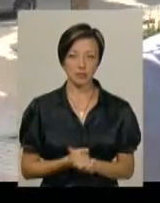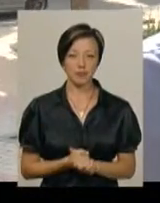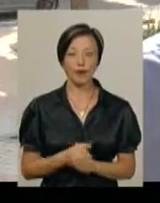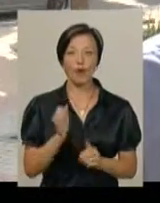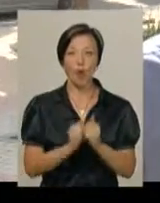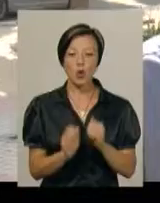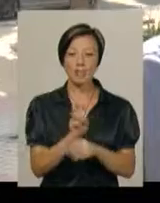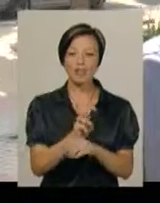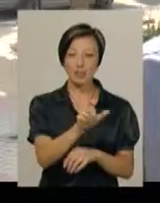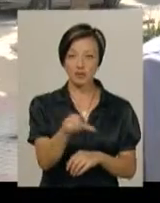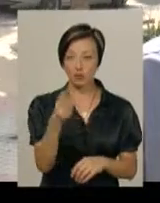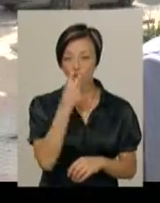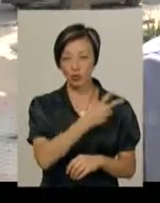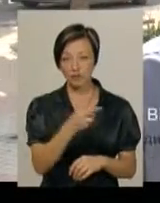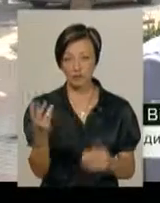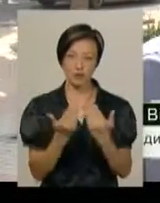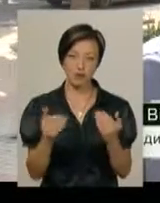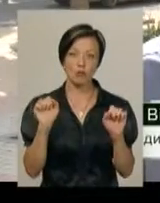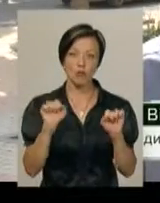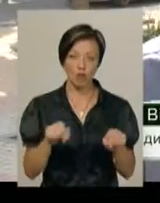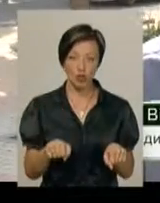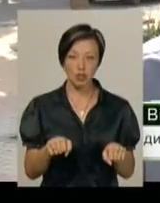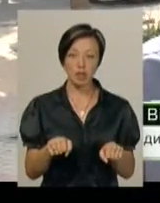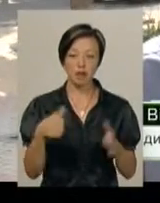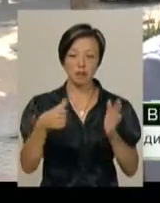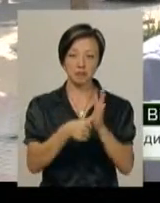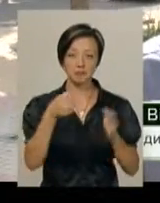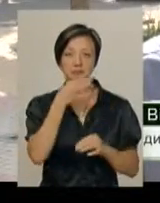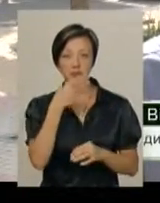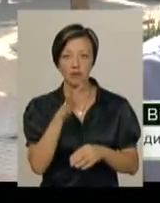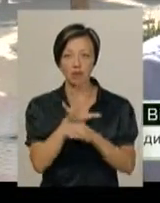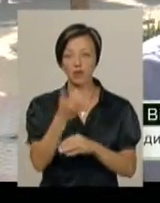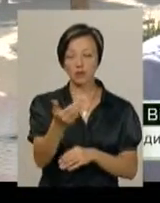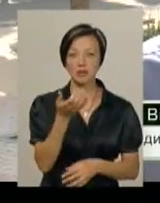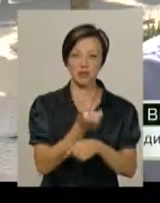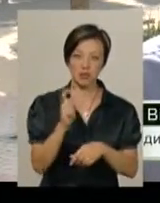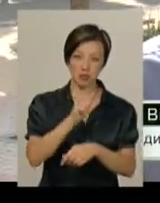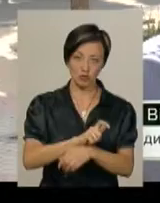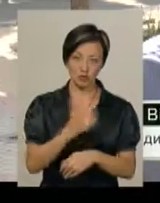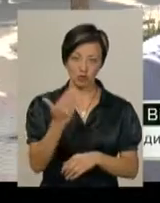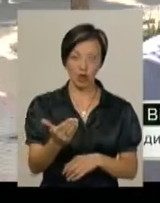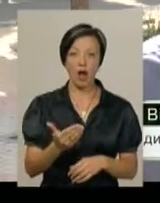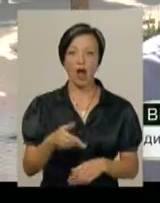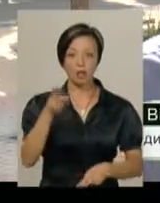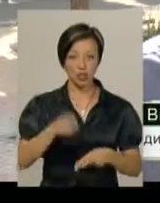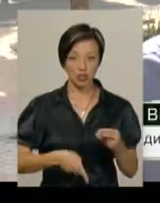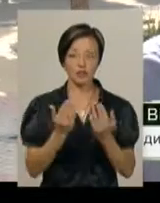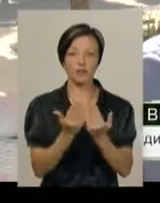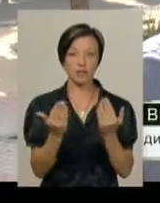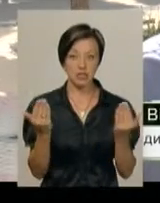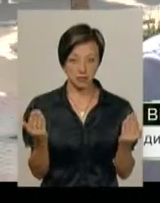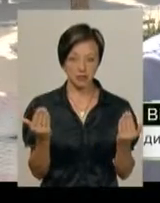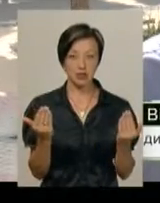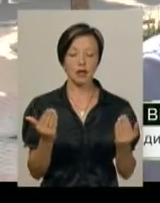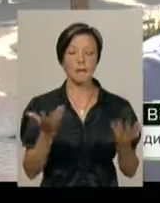відвідувач, переглянувши експозицію, зможе проголосувати за світлину, яка йому найбільше сподобалася. У закінченні виставки